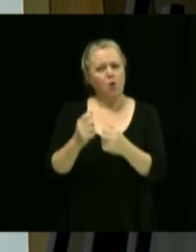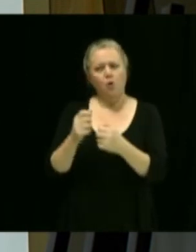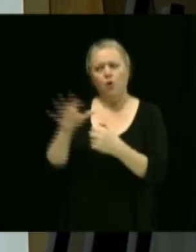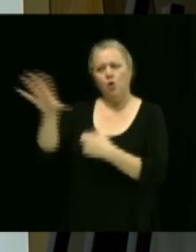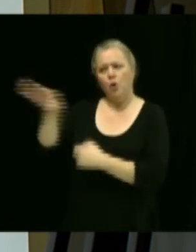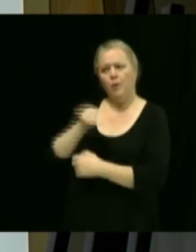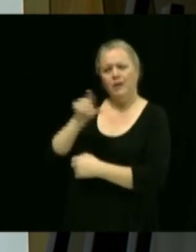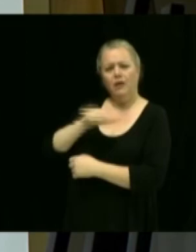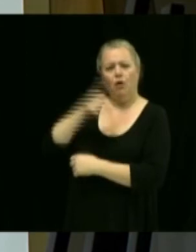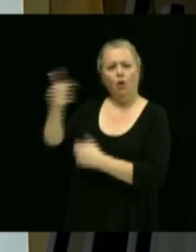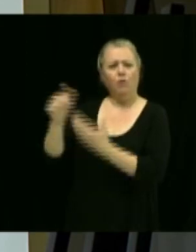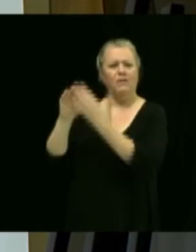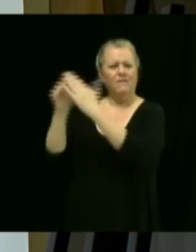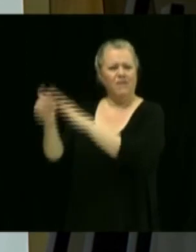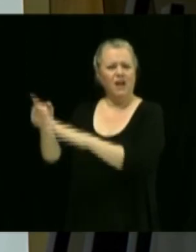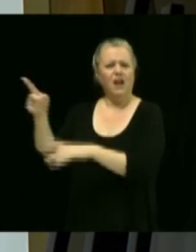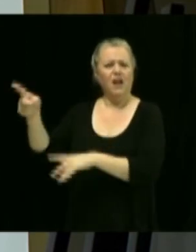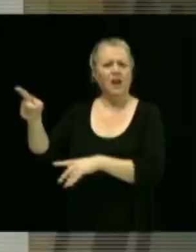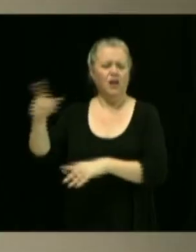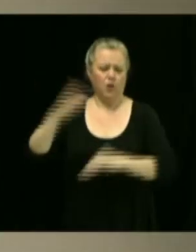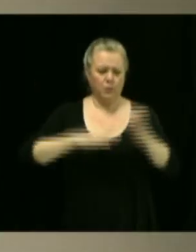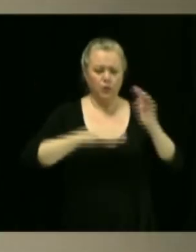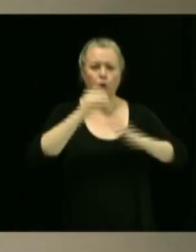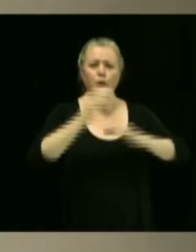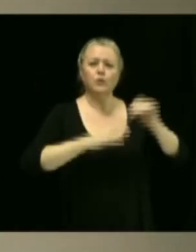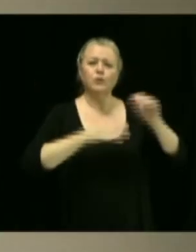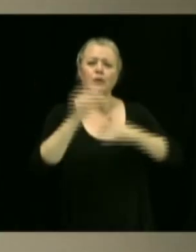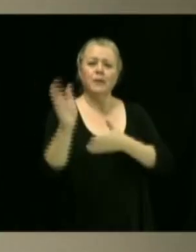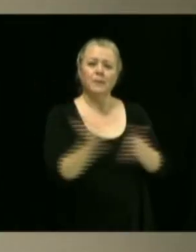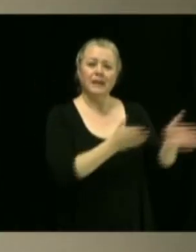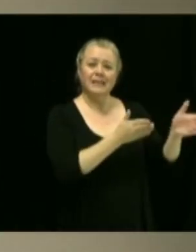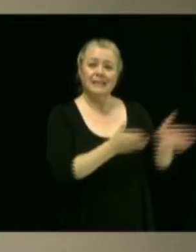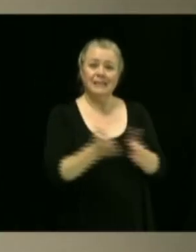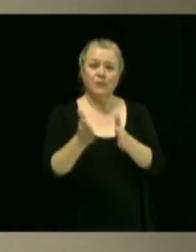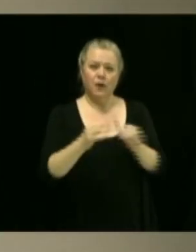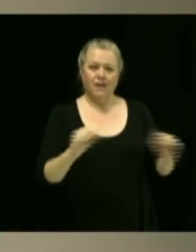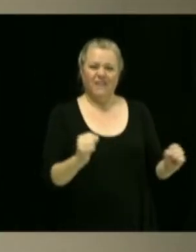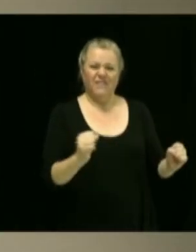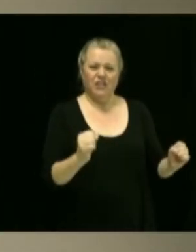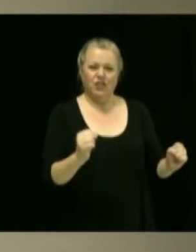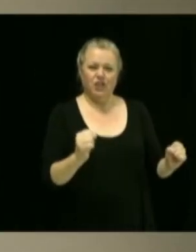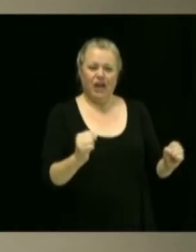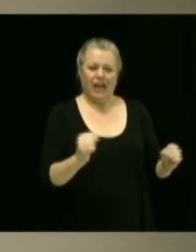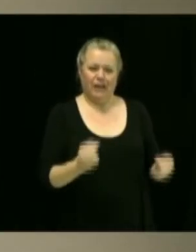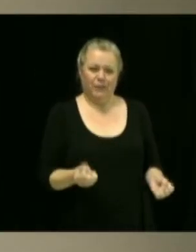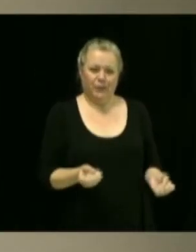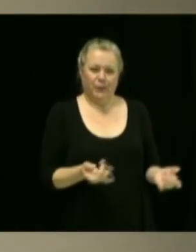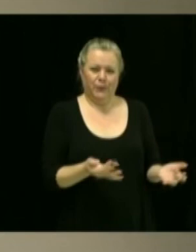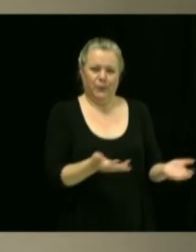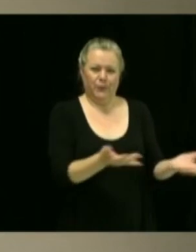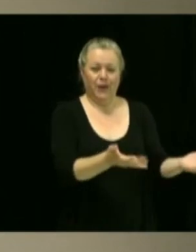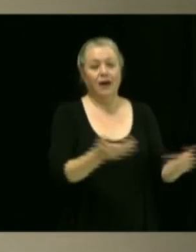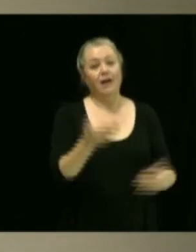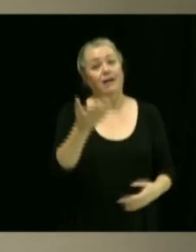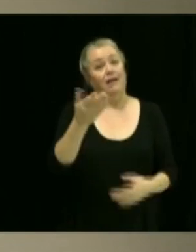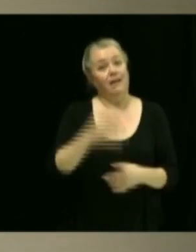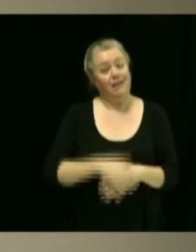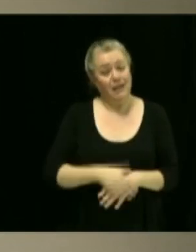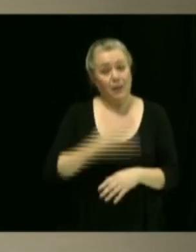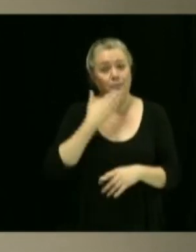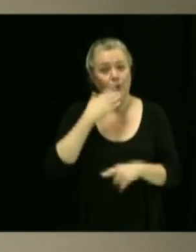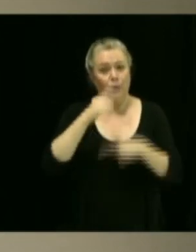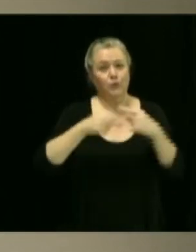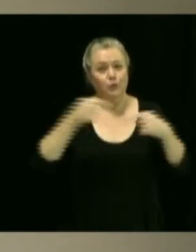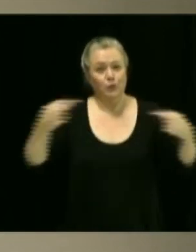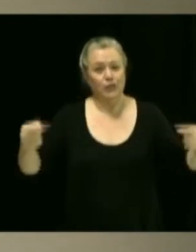patinoire extérieure réfrigérée? Oui, c'est un bon sujet. Puis tu parles à un ancien joueur de hockey aussi. Puis